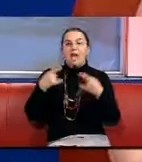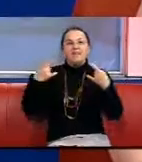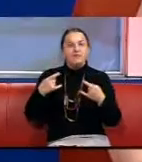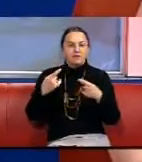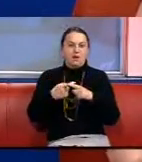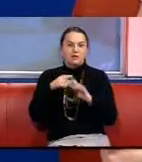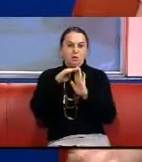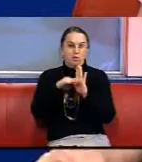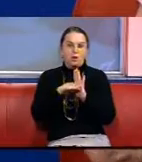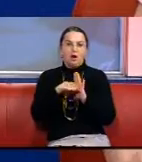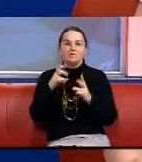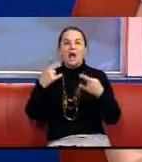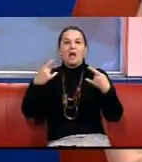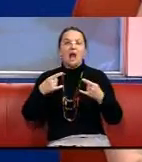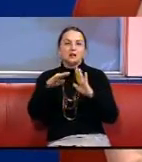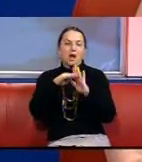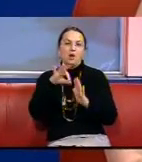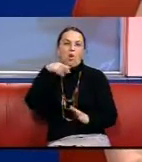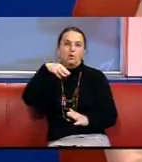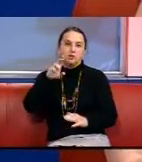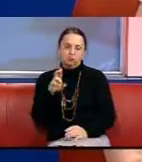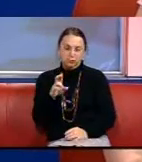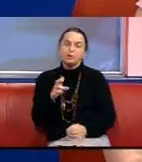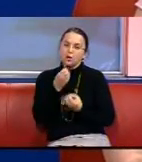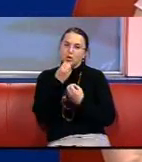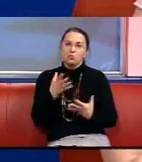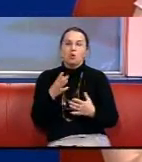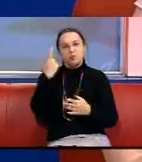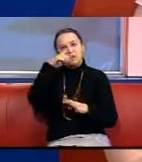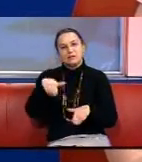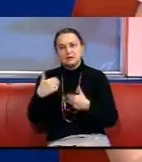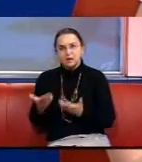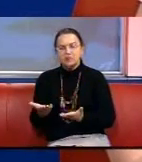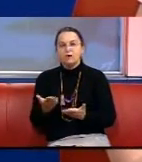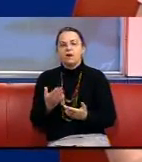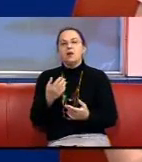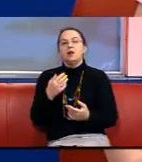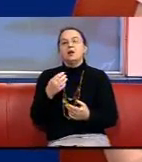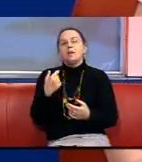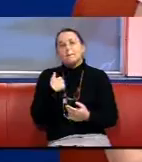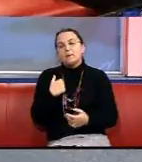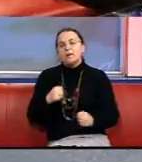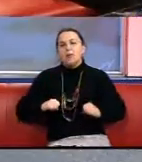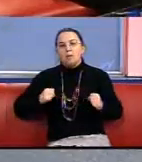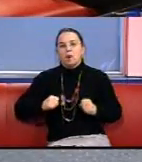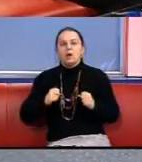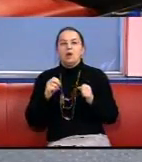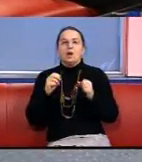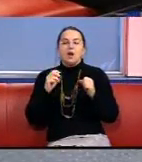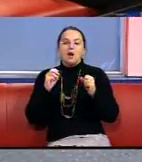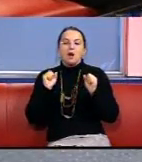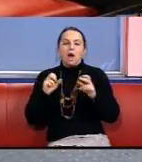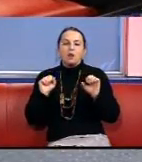ОТБ Я думаю, це буде добра ініціатива Добра ініціатива і дійсно, ми намагаємося дійсно якомога